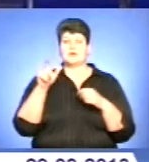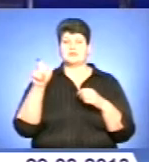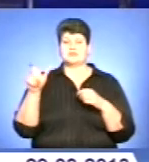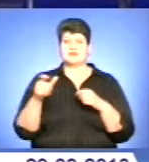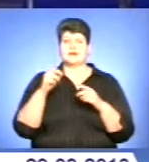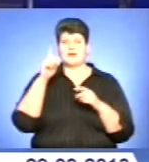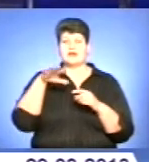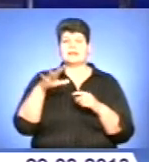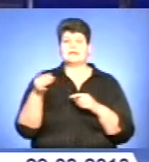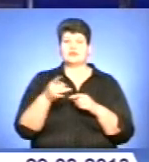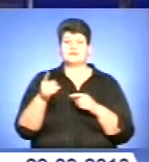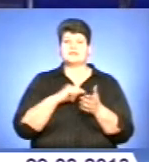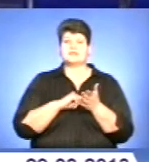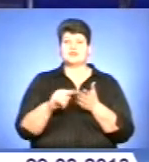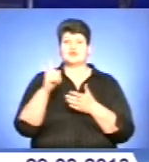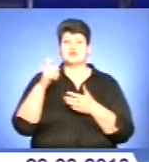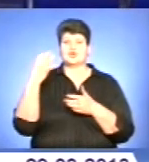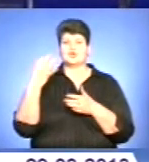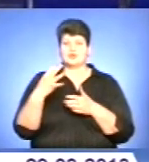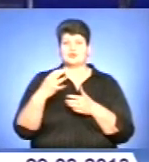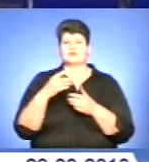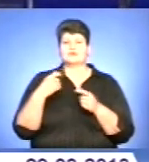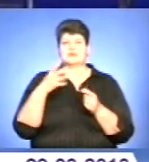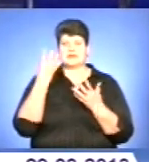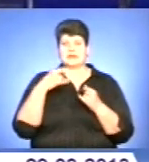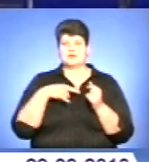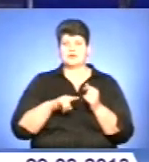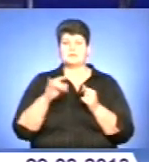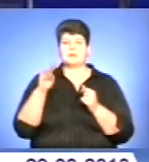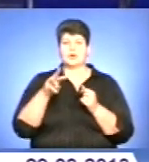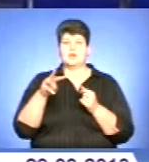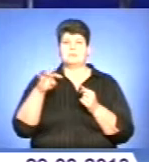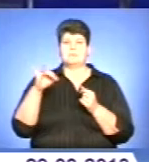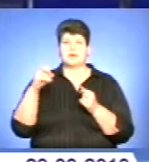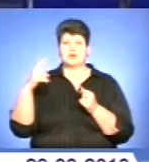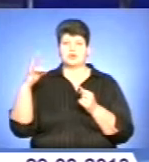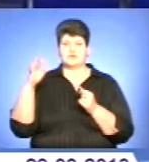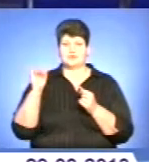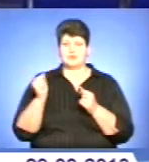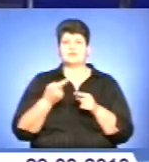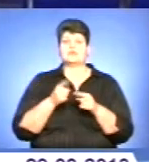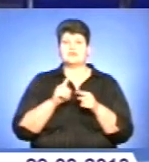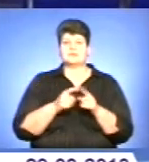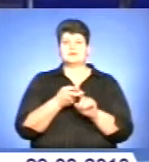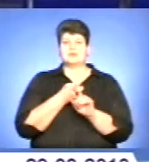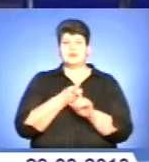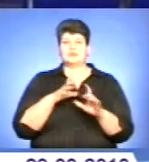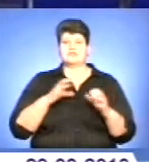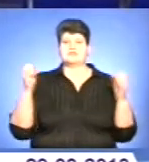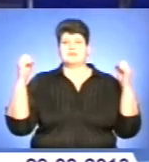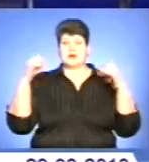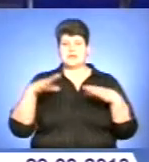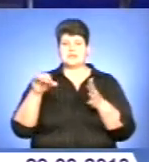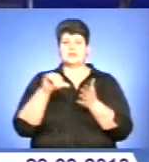відзначає 140-ка річчя від дня народження Миколи Мігновського. З цієї нагоди в обласній державній адміністрації відбулося зібрання за участю